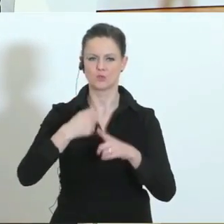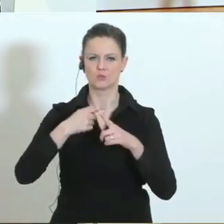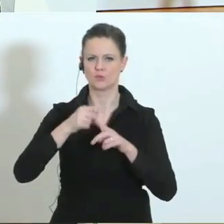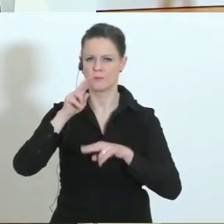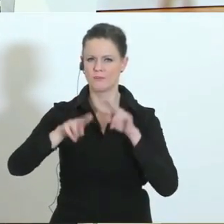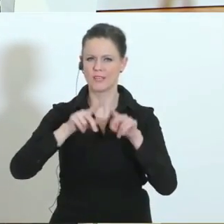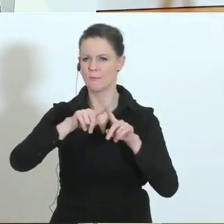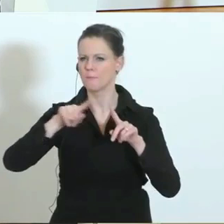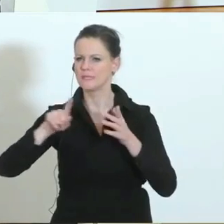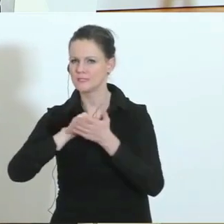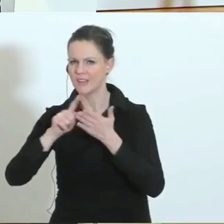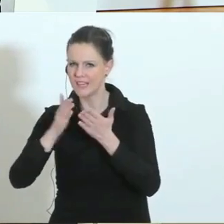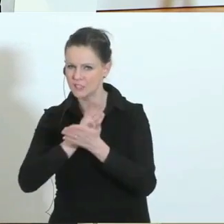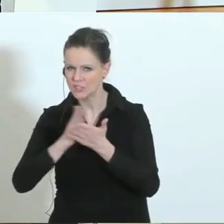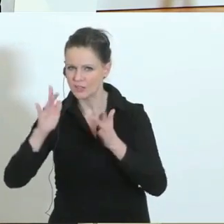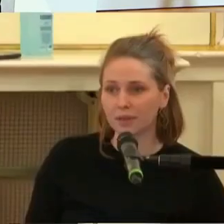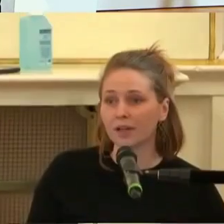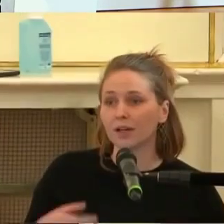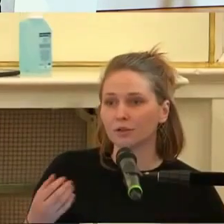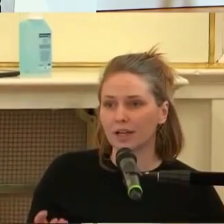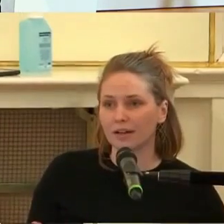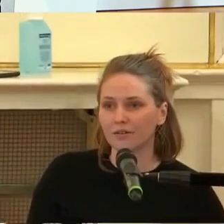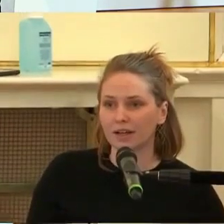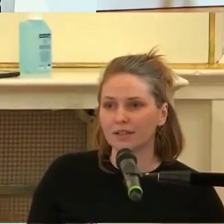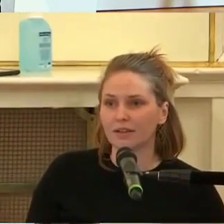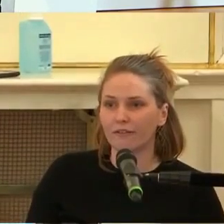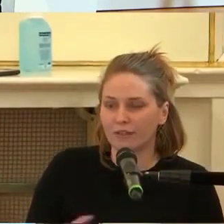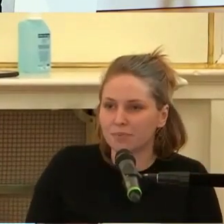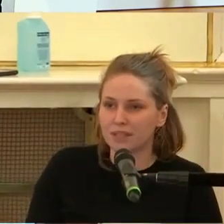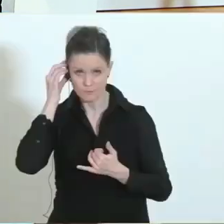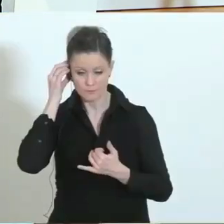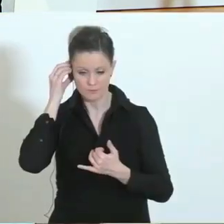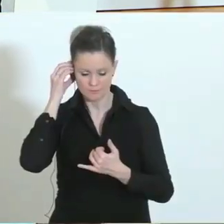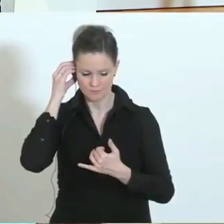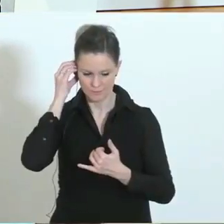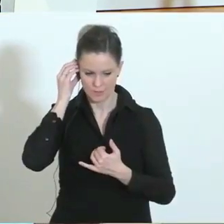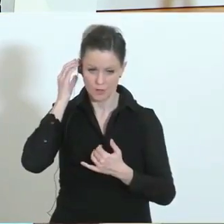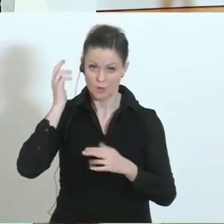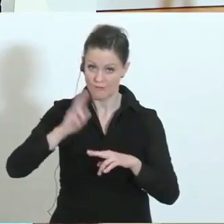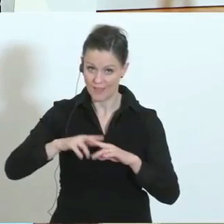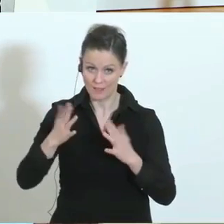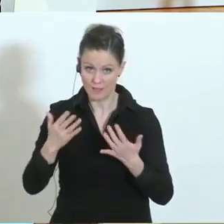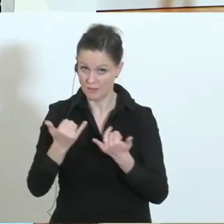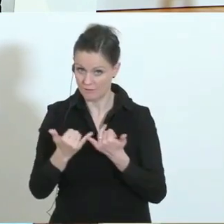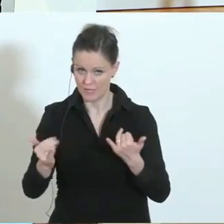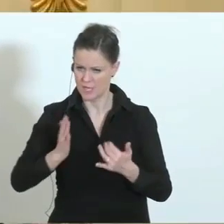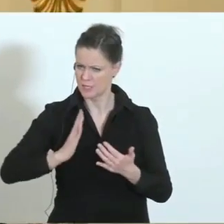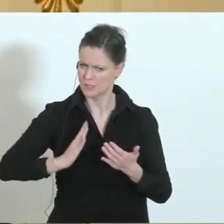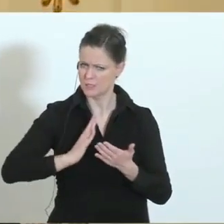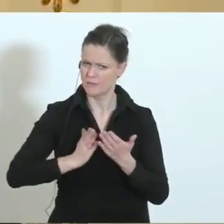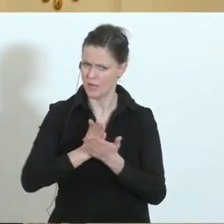damit eine Entscheidung rechnen, ob es da weitere Ausnahmen gibt? Und die andere Frage ist, was passiert sonst? Also Sie haben Zivildienerinnen